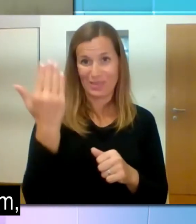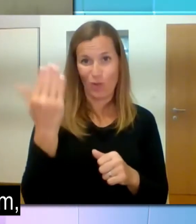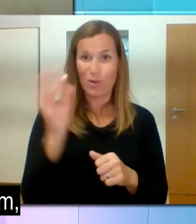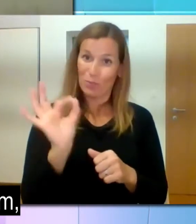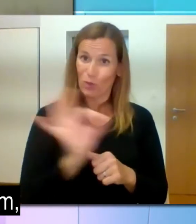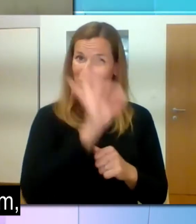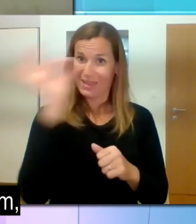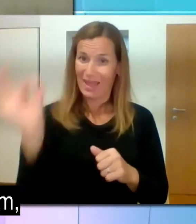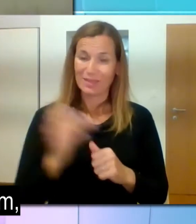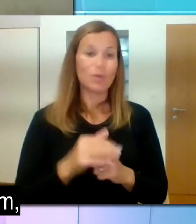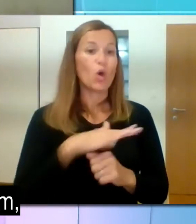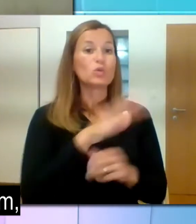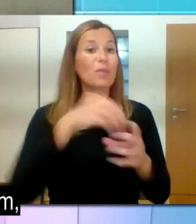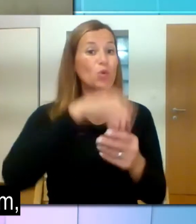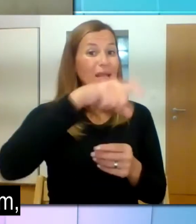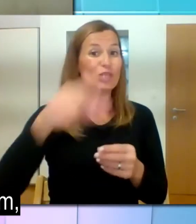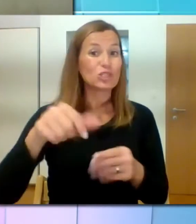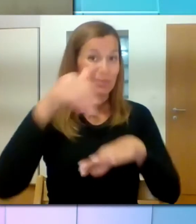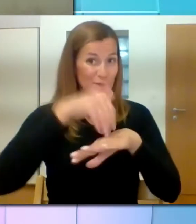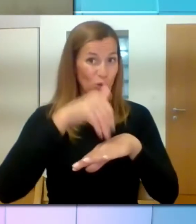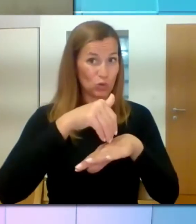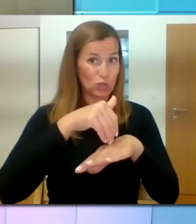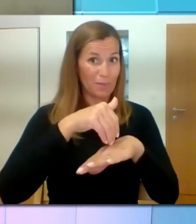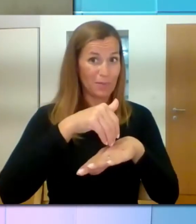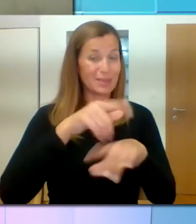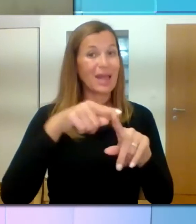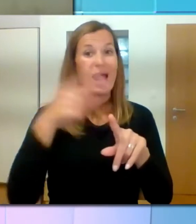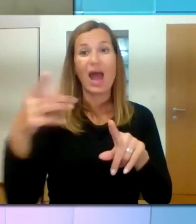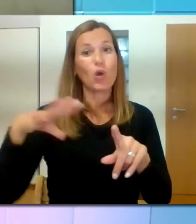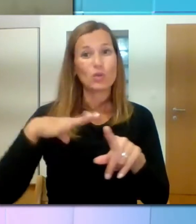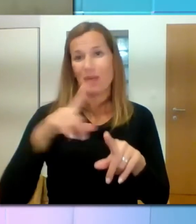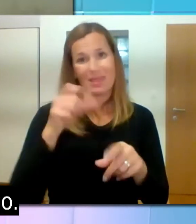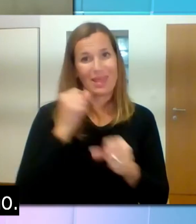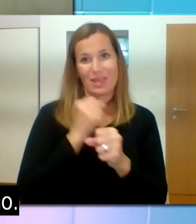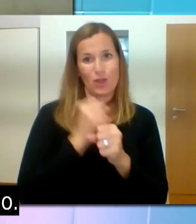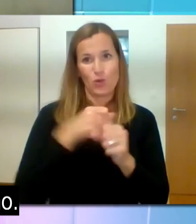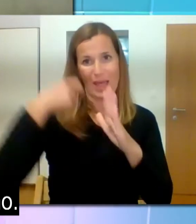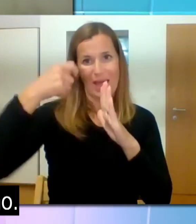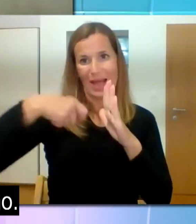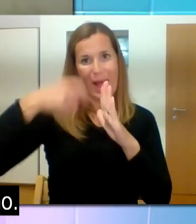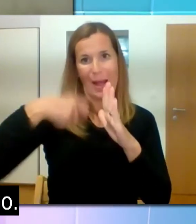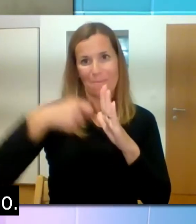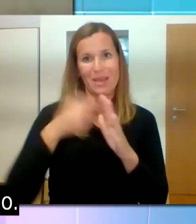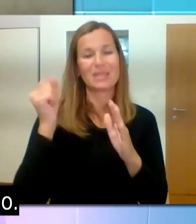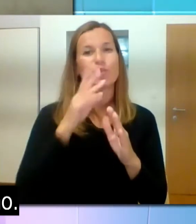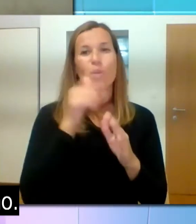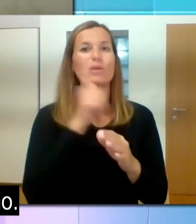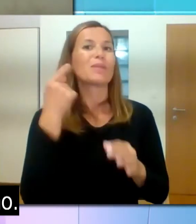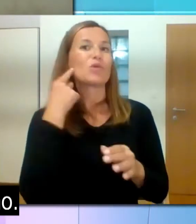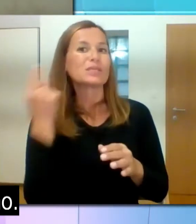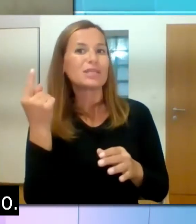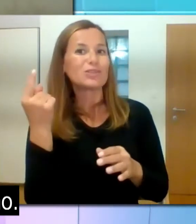dober dan, vsem udeležencem pa sporočam, da gospej ne deluje kamera, tako da jo bomo samo